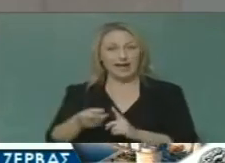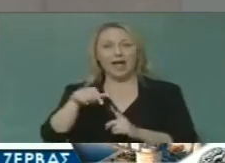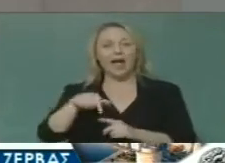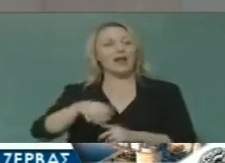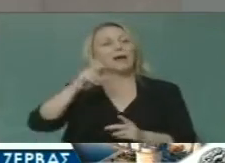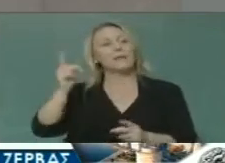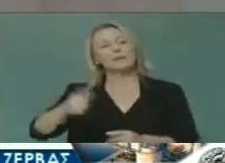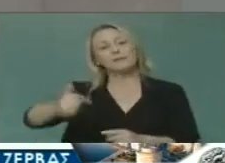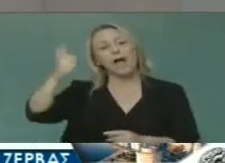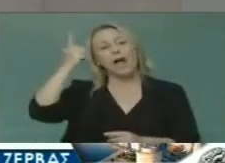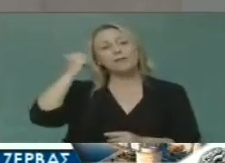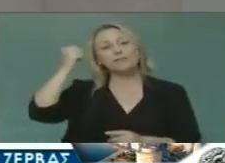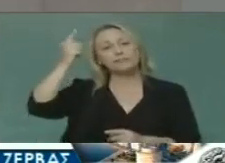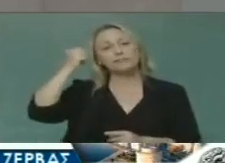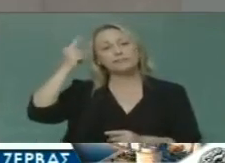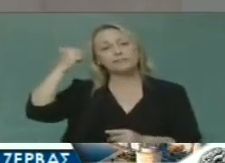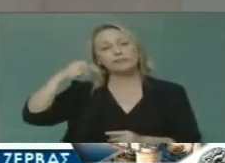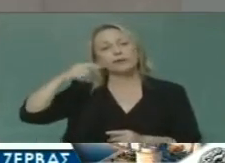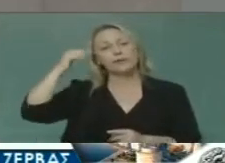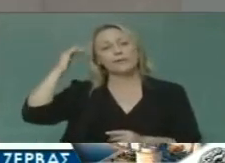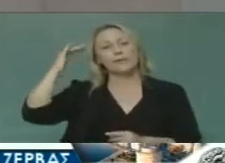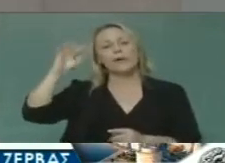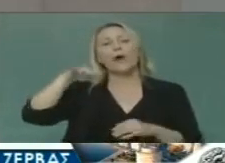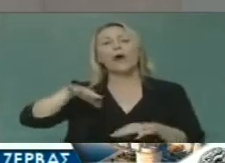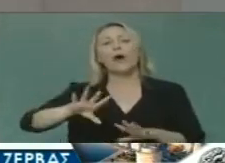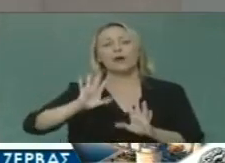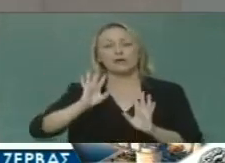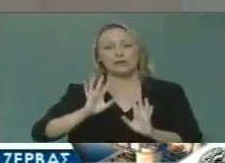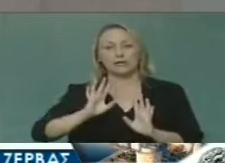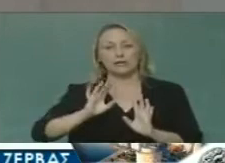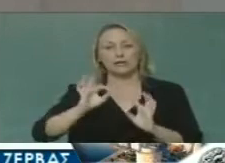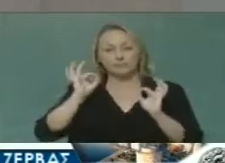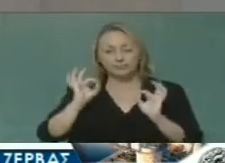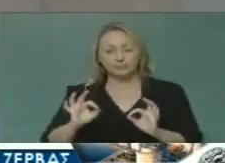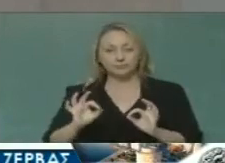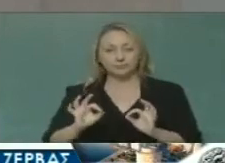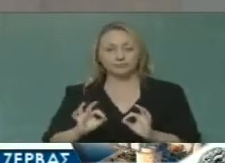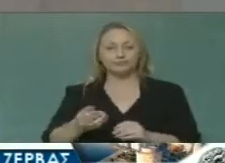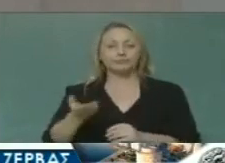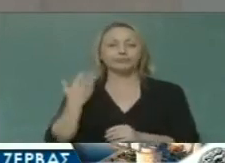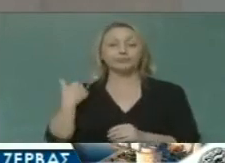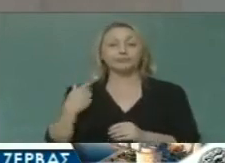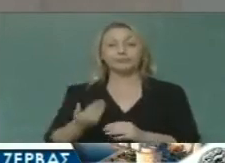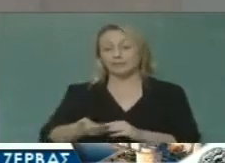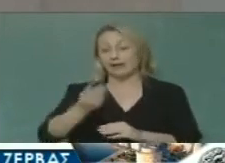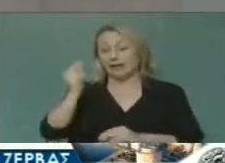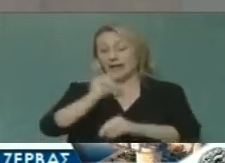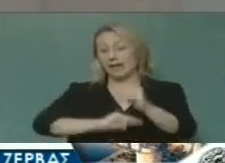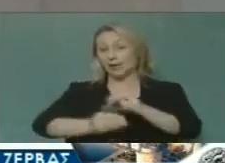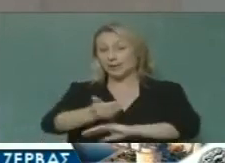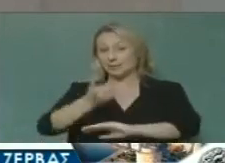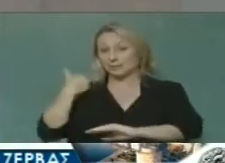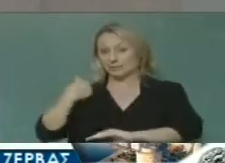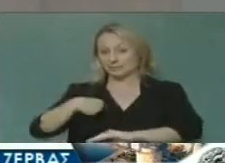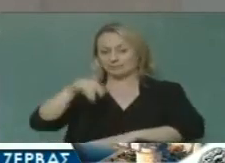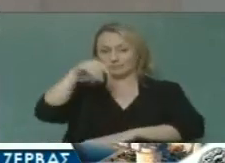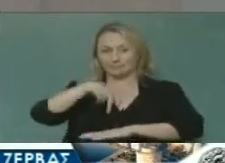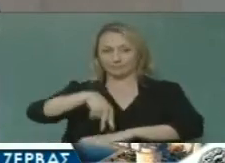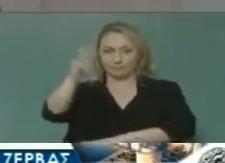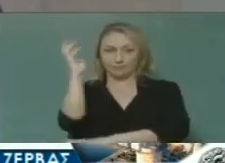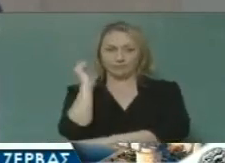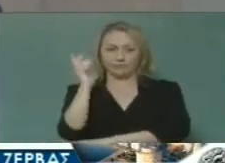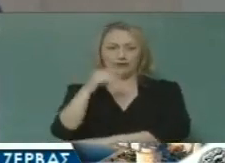έννοιες και φιλοσοφικές συζητήσεις. Είχα πει σε μια κεντρική προεκλογική μου ομιλία δεν θέλω να